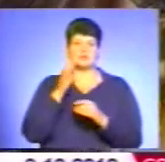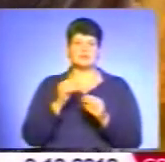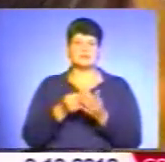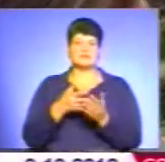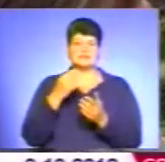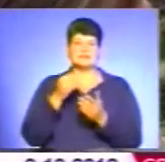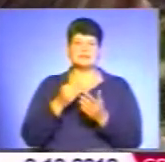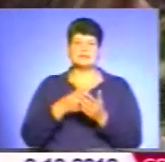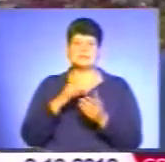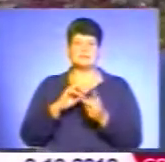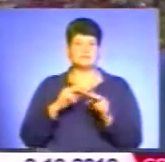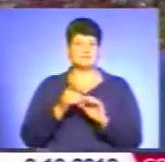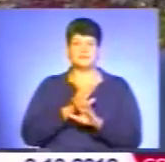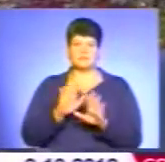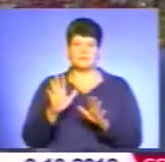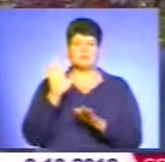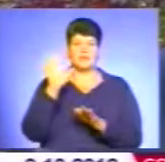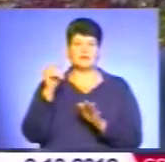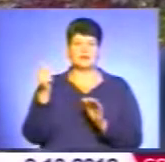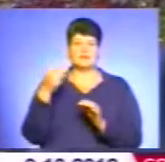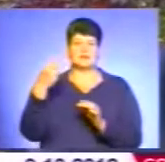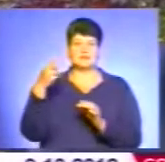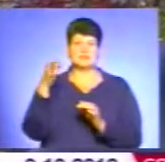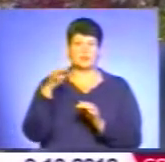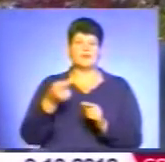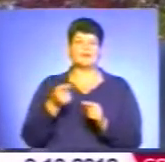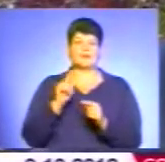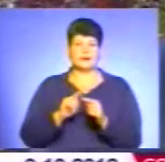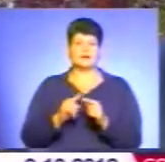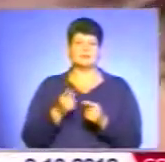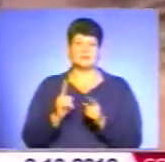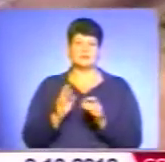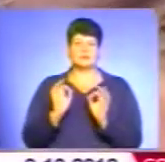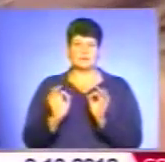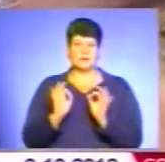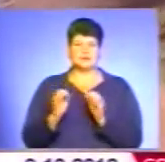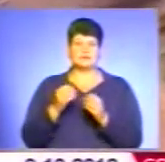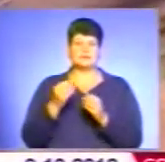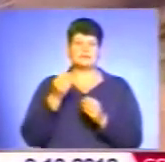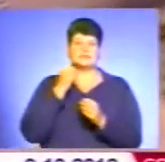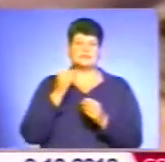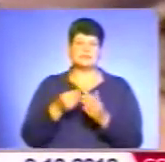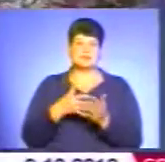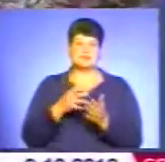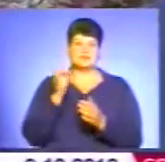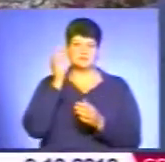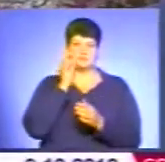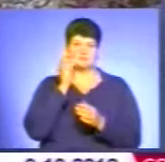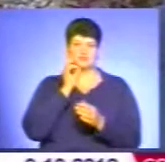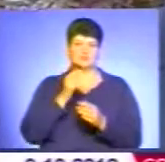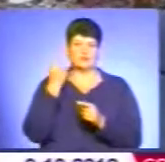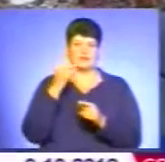запевняє Андрій Хома. 5 гривень 30 копійок – така оптимальна вартість солодкого продукту за кілограм. Для